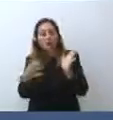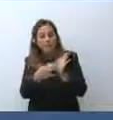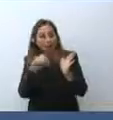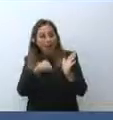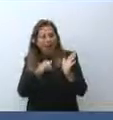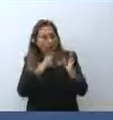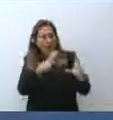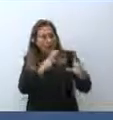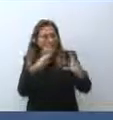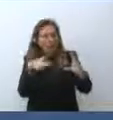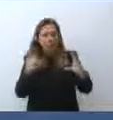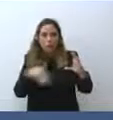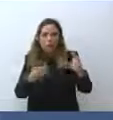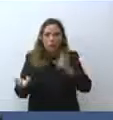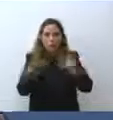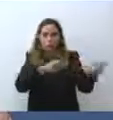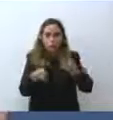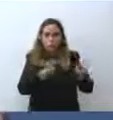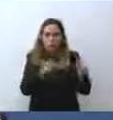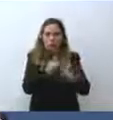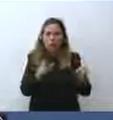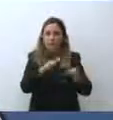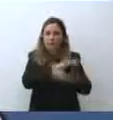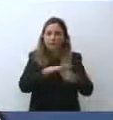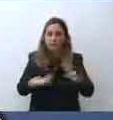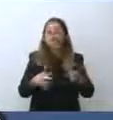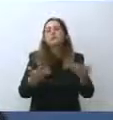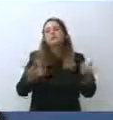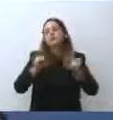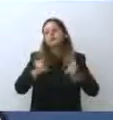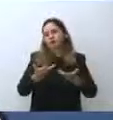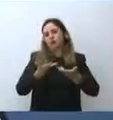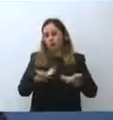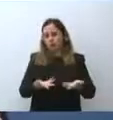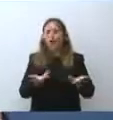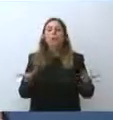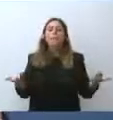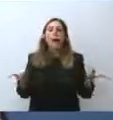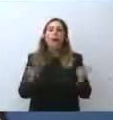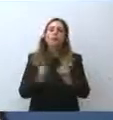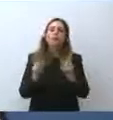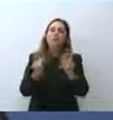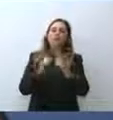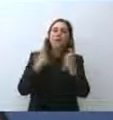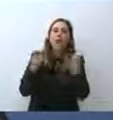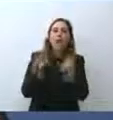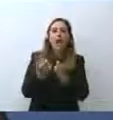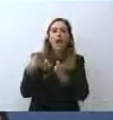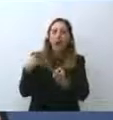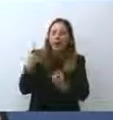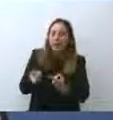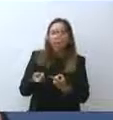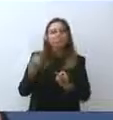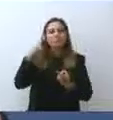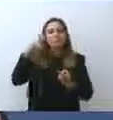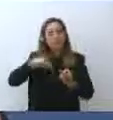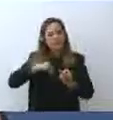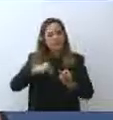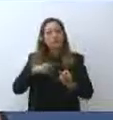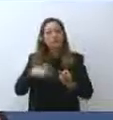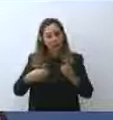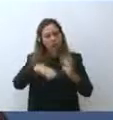in generale l'impressione è che la preparazione sia stata accurata, ben